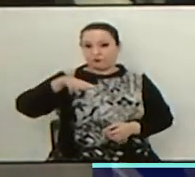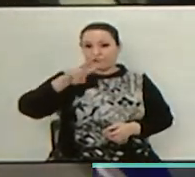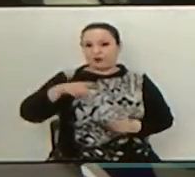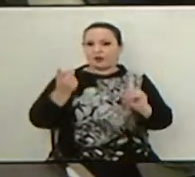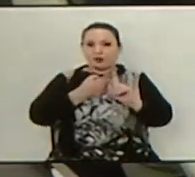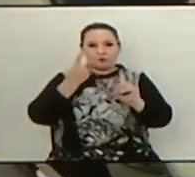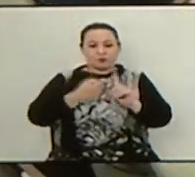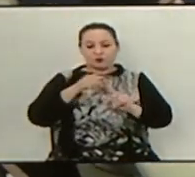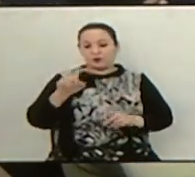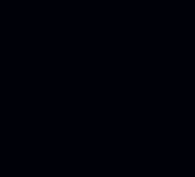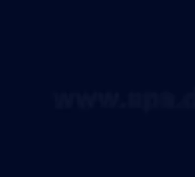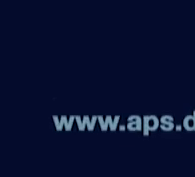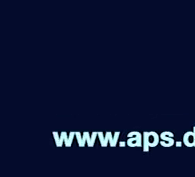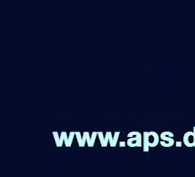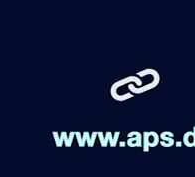الأهمية التي يكتسع